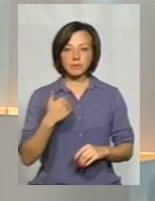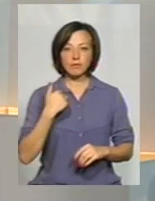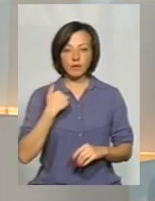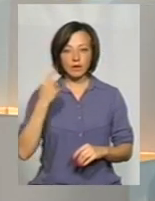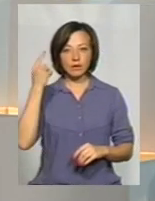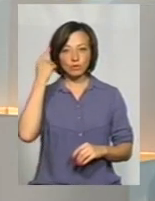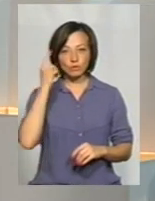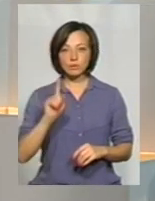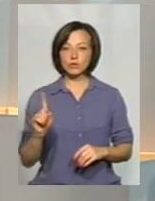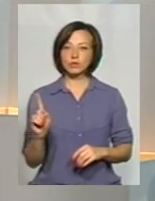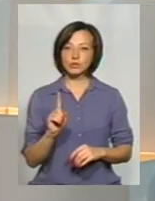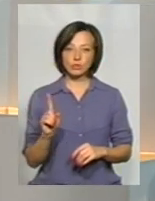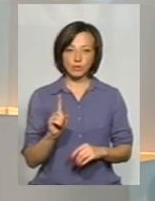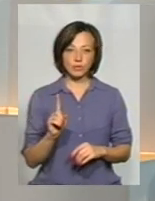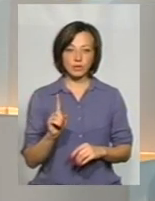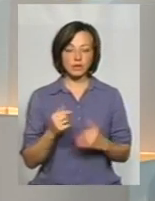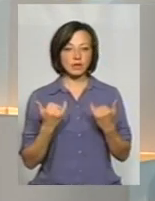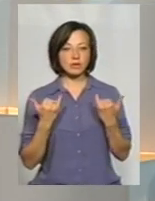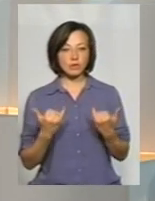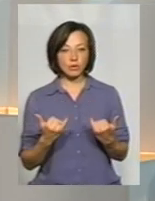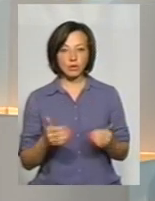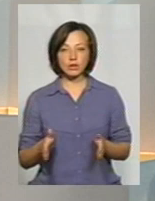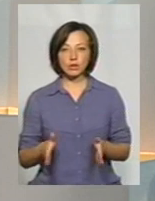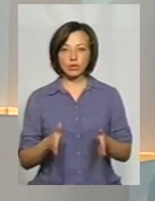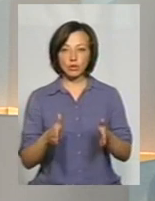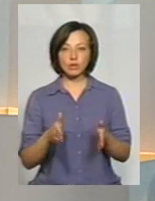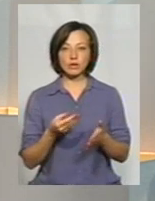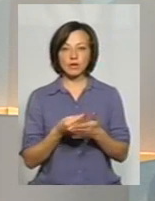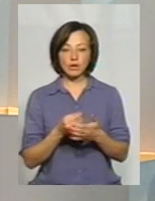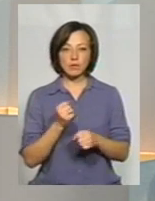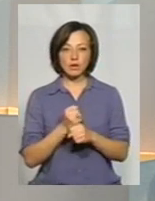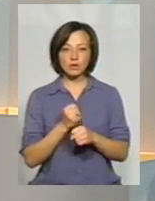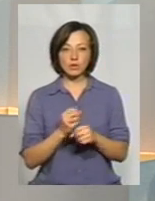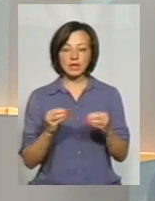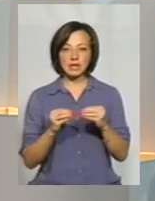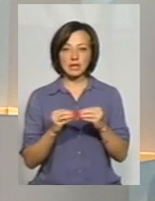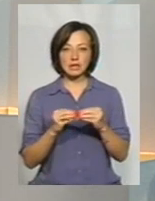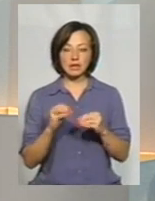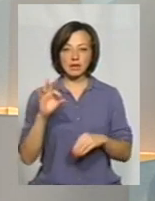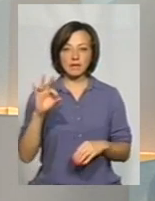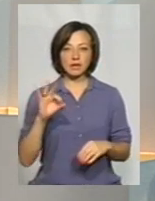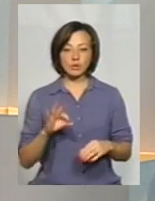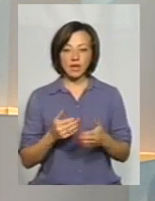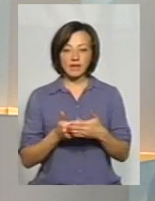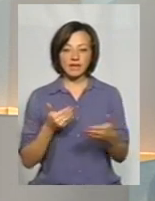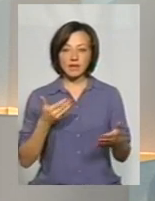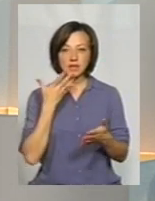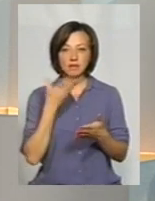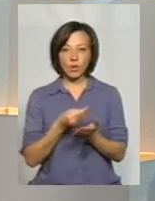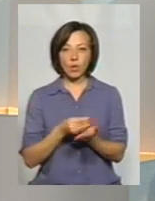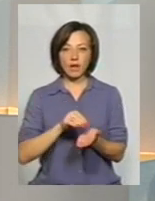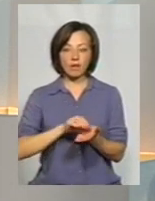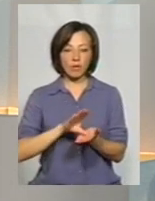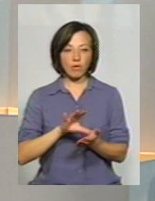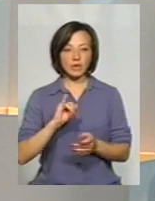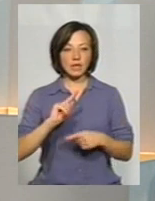сьогодні Дорожний фонд працює тільки в частині 50% від свого наповнення, і